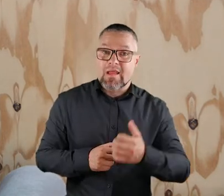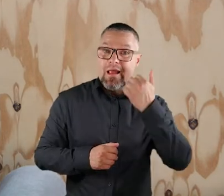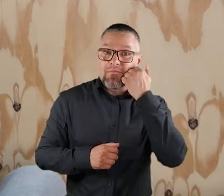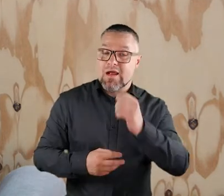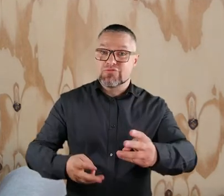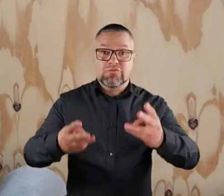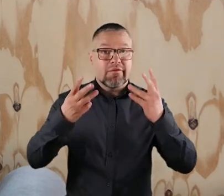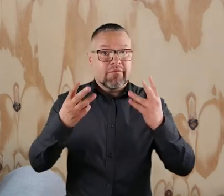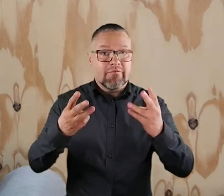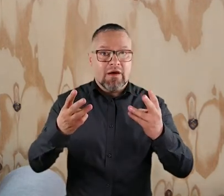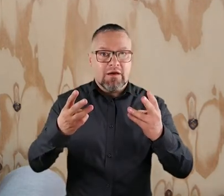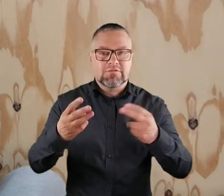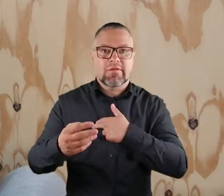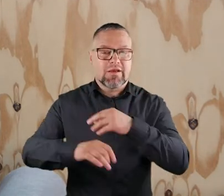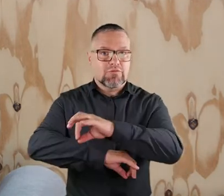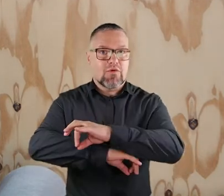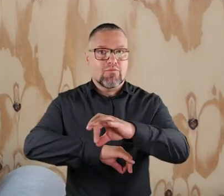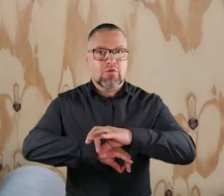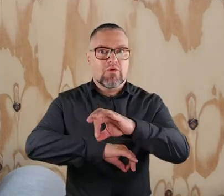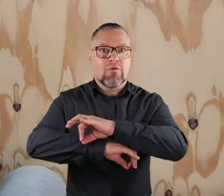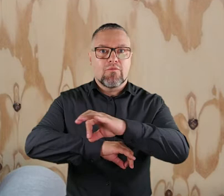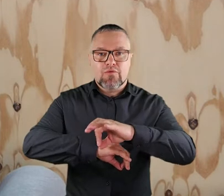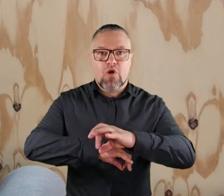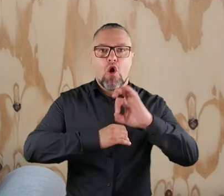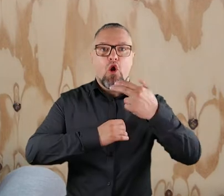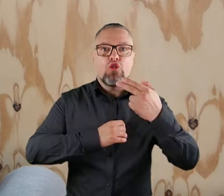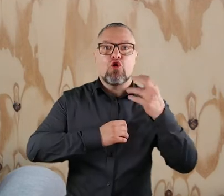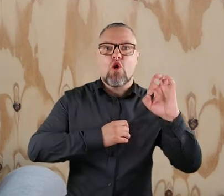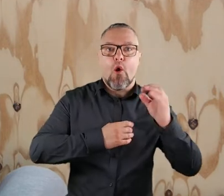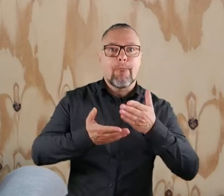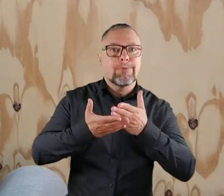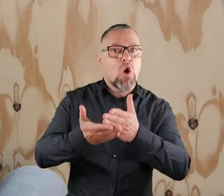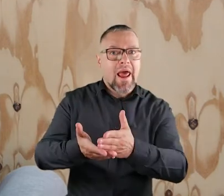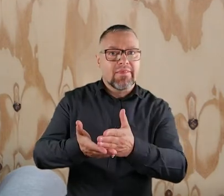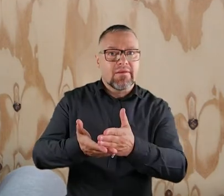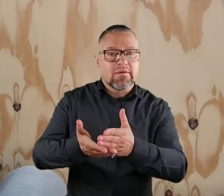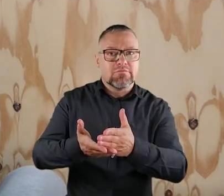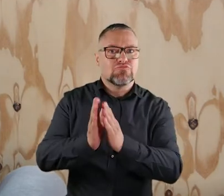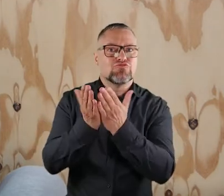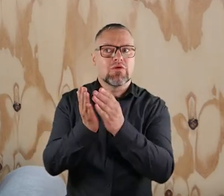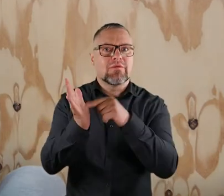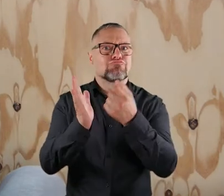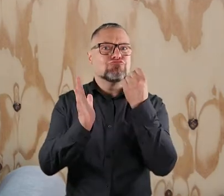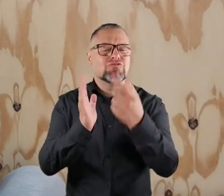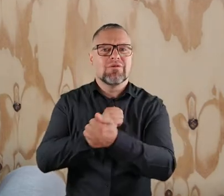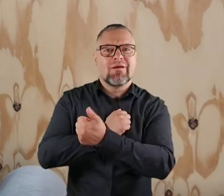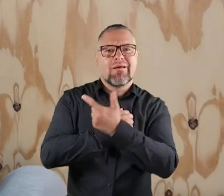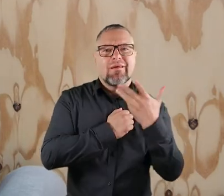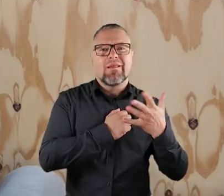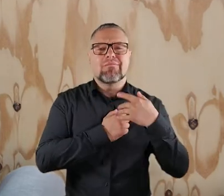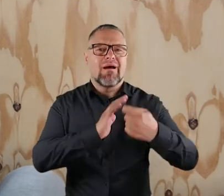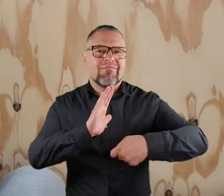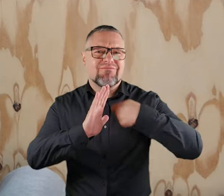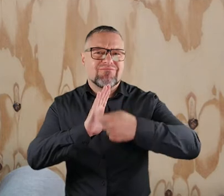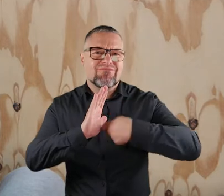Bardzo ważnym też takim naszym projektem jest projekt onkoporadnika. Jest to projekt, który obejmuje kilkanaście